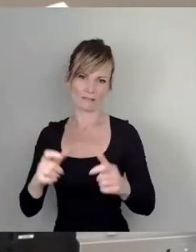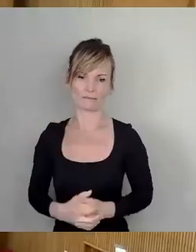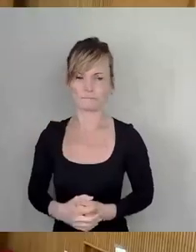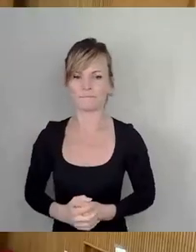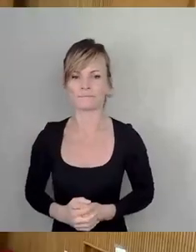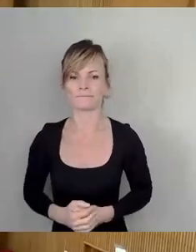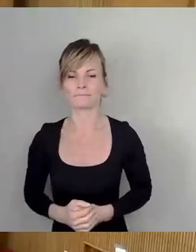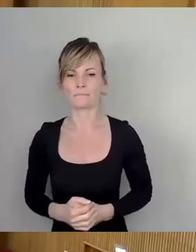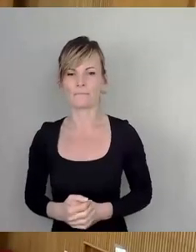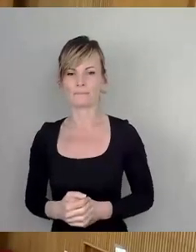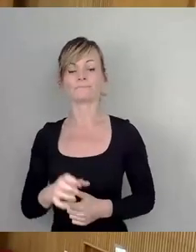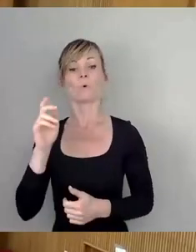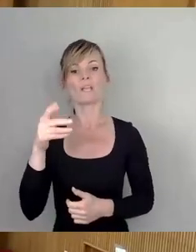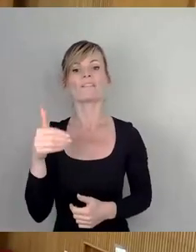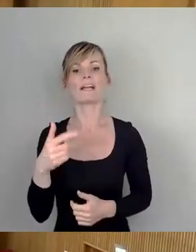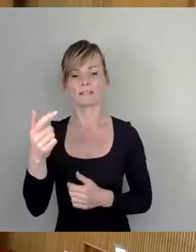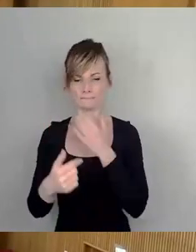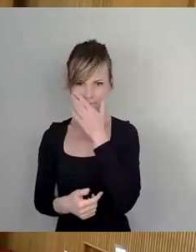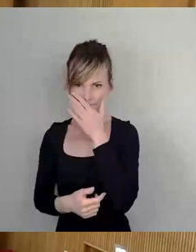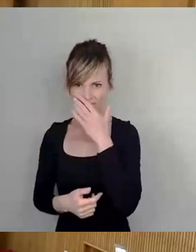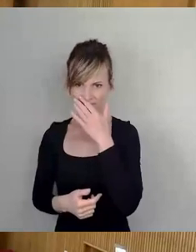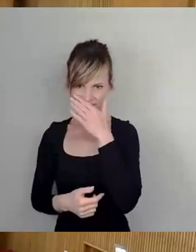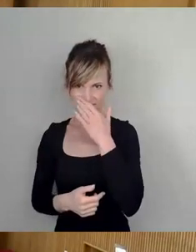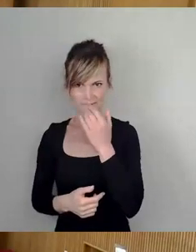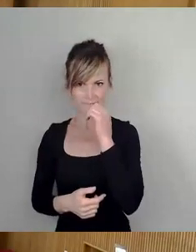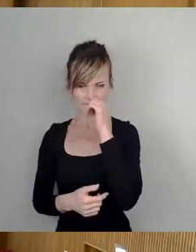Okay, dann machen wir weiter mit Thomas Latschensky.